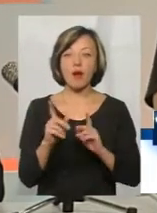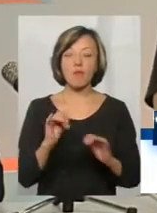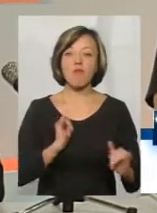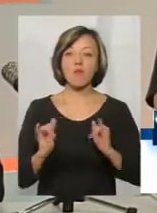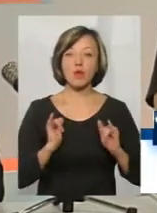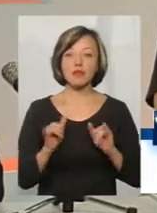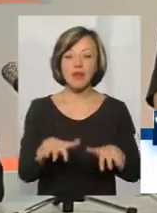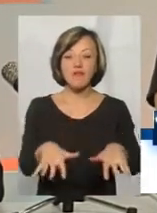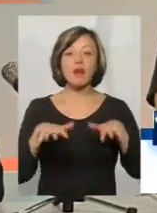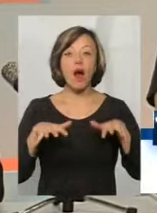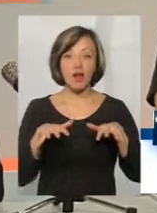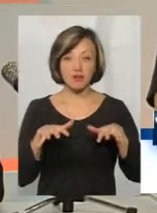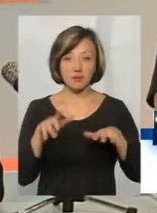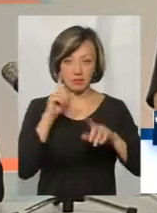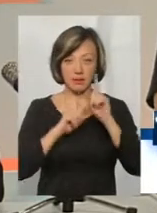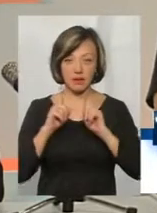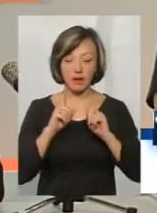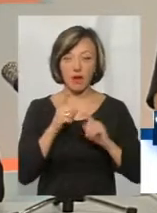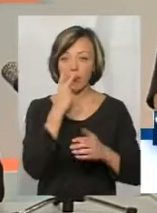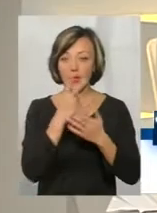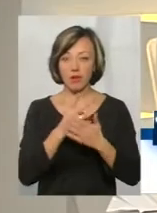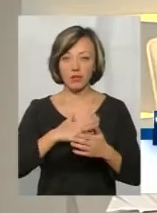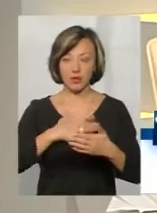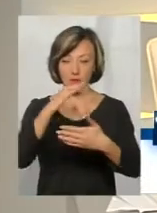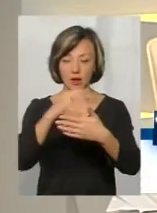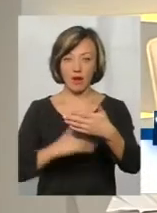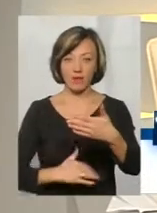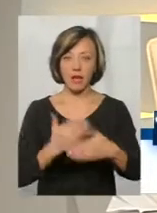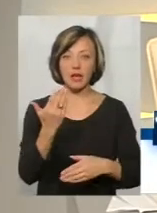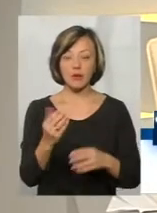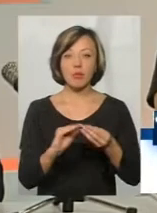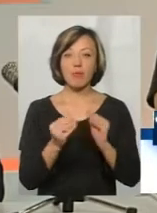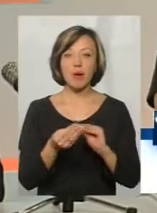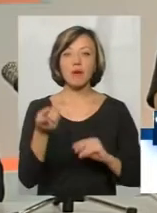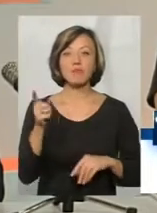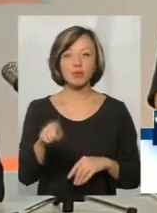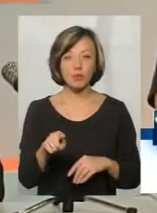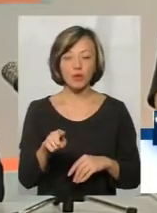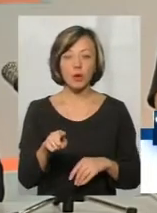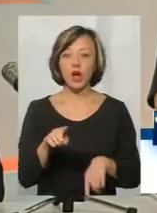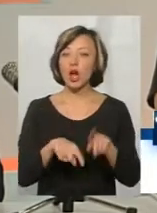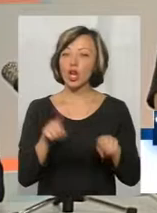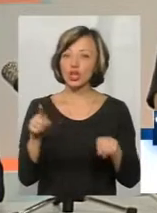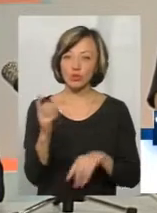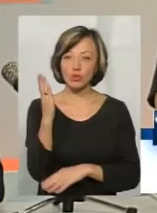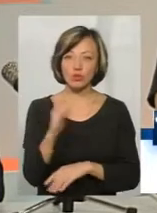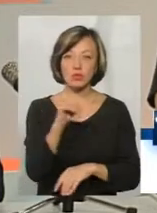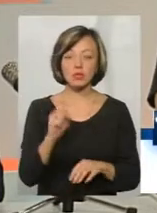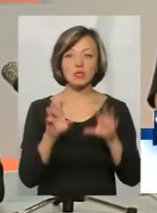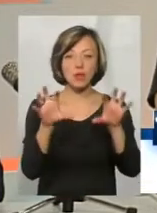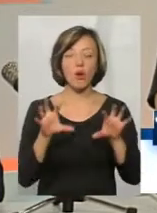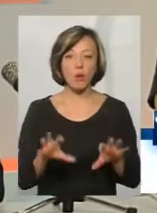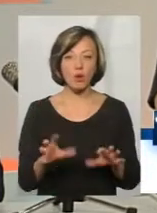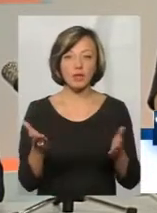От те, що ви показували нашу інфографіку, їхня проблема в тому, що вони рідше голосують за закони, які,